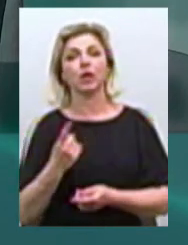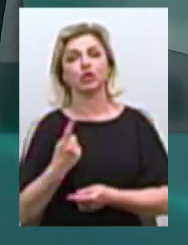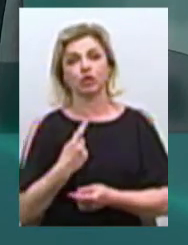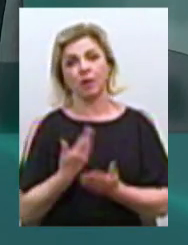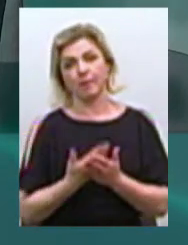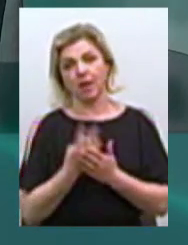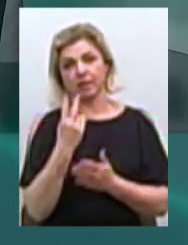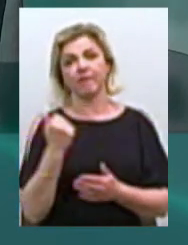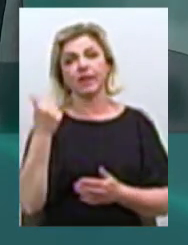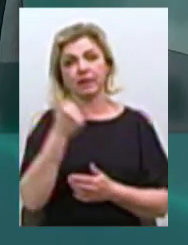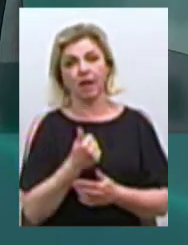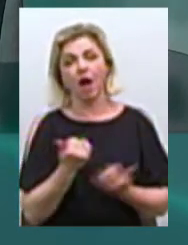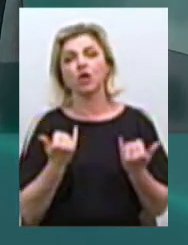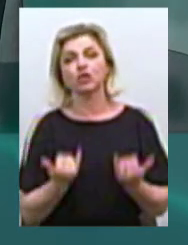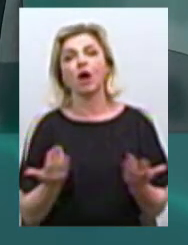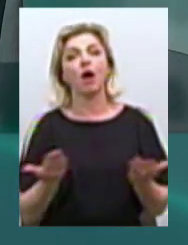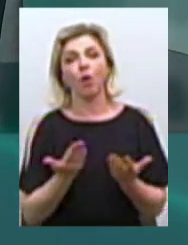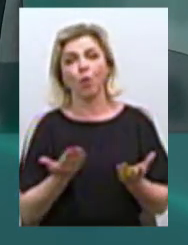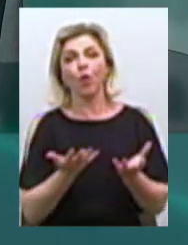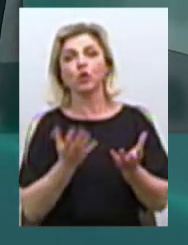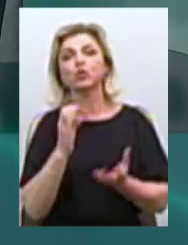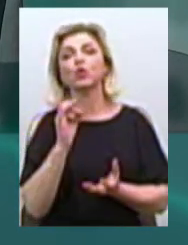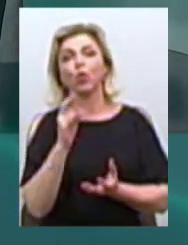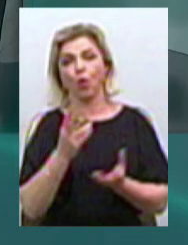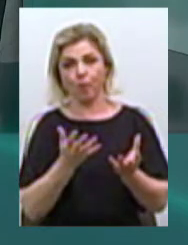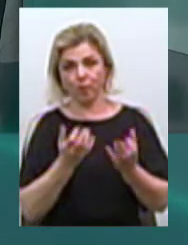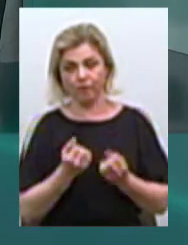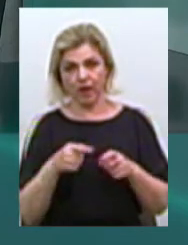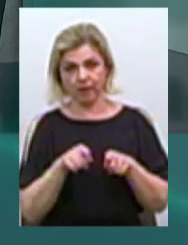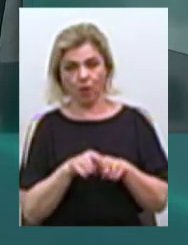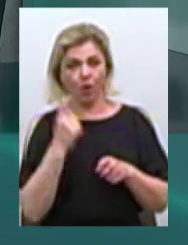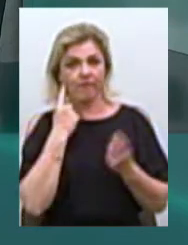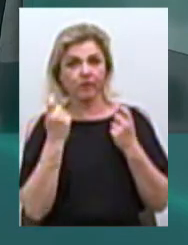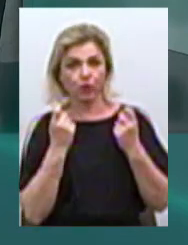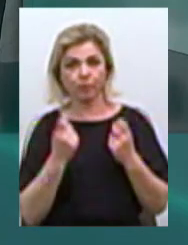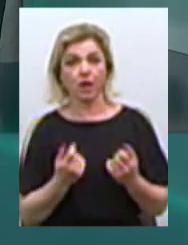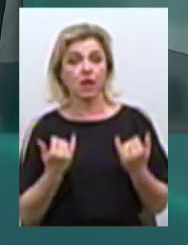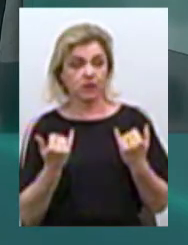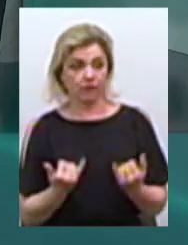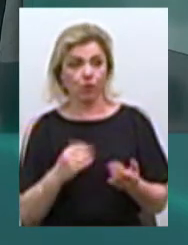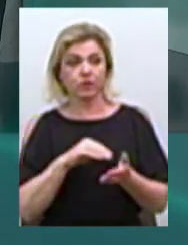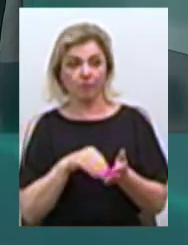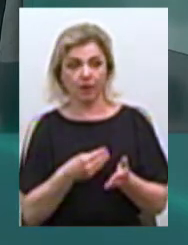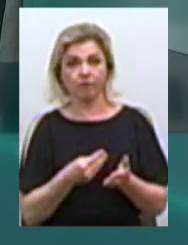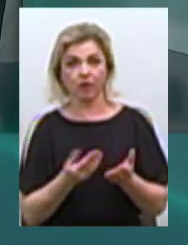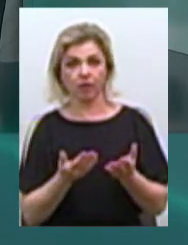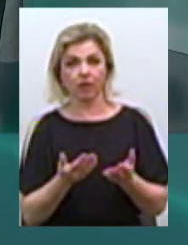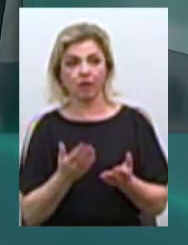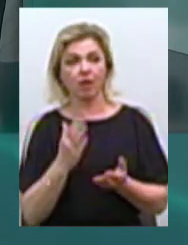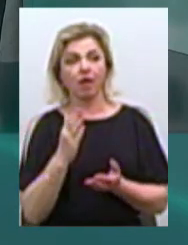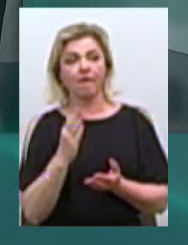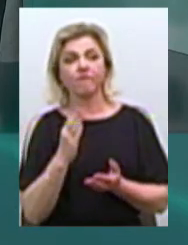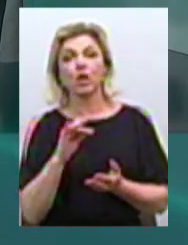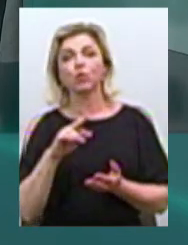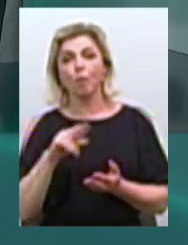двох тижнів. Які зараз строки отримання відомості? На сьогоднішній дінь справка відомості з